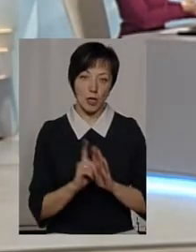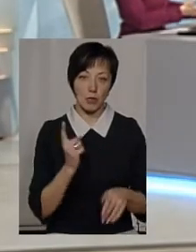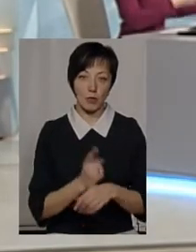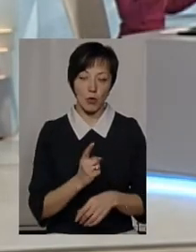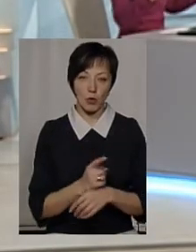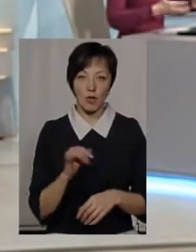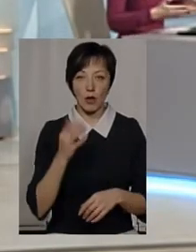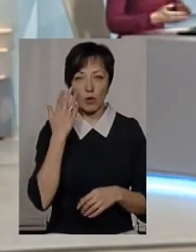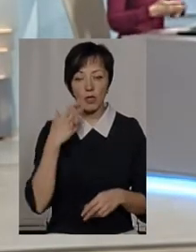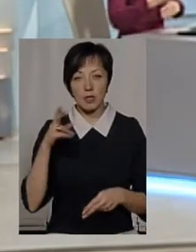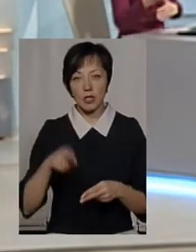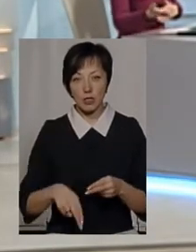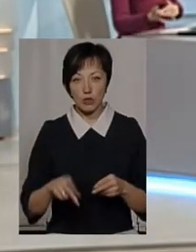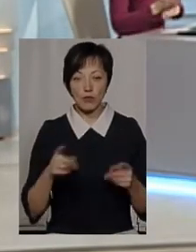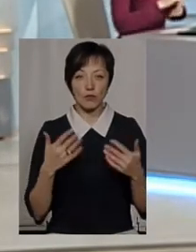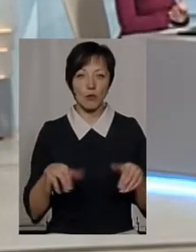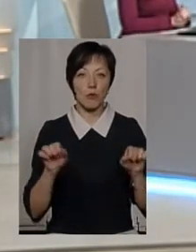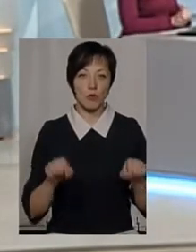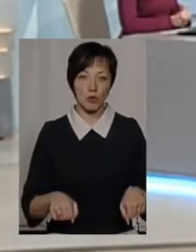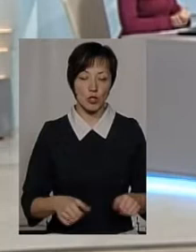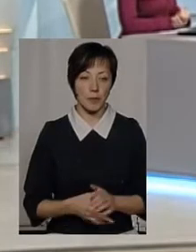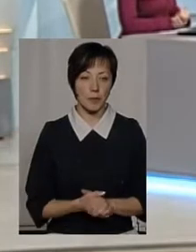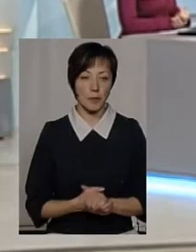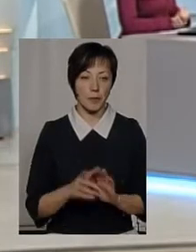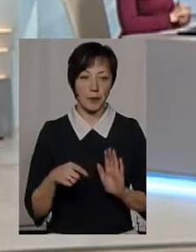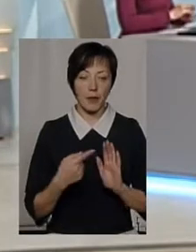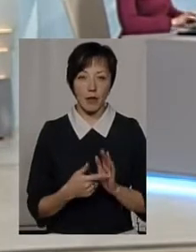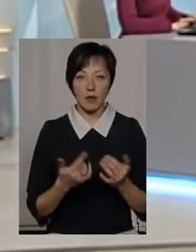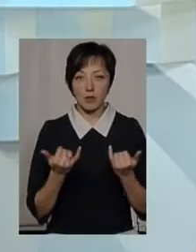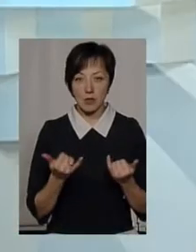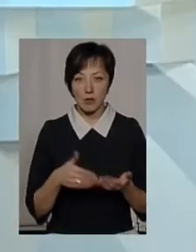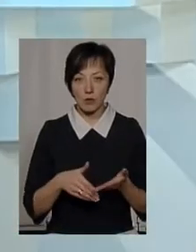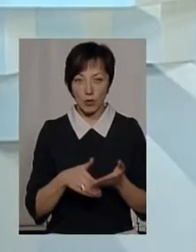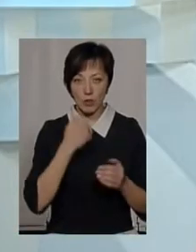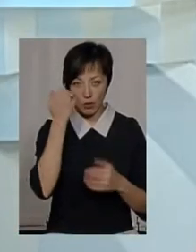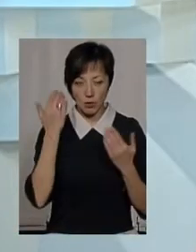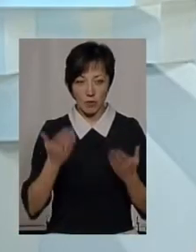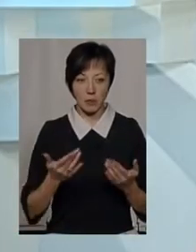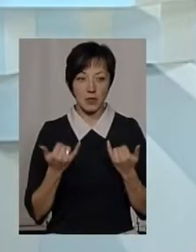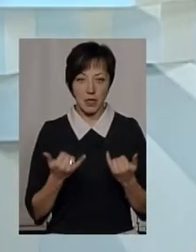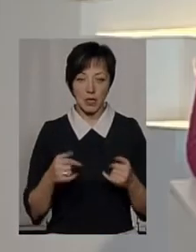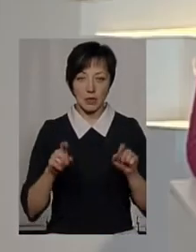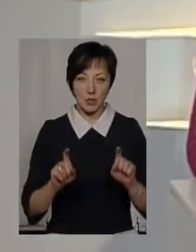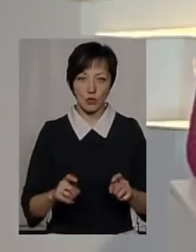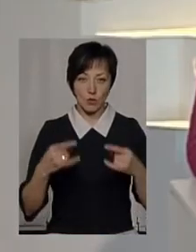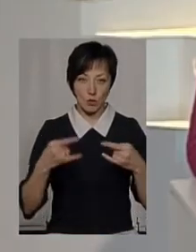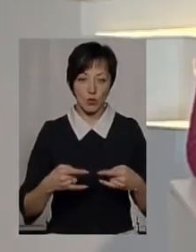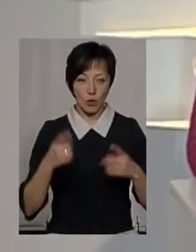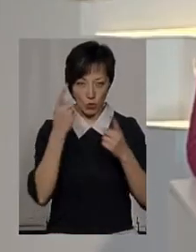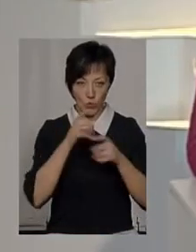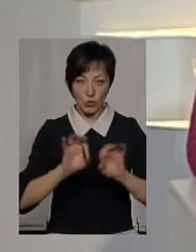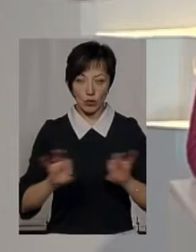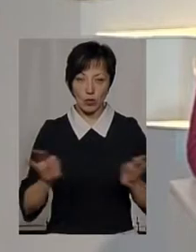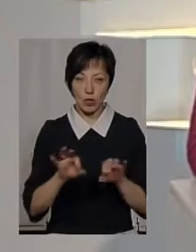заборона і коли вона закінчується, що вже можна знову здійснювати раків? Ну, ось, зокрема, один способ, дякуючи вам, я зараз сиджу в даній студії і